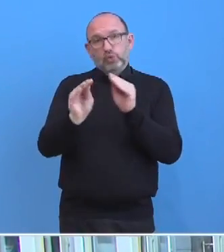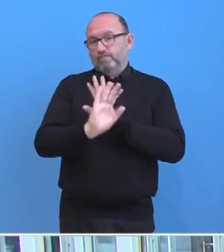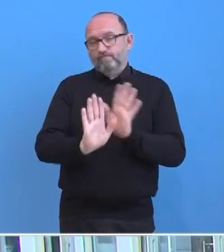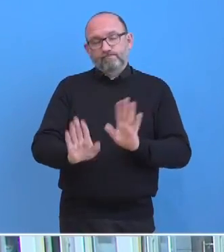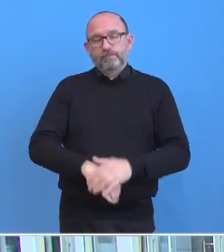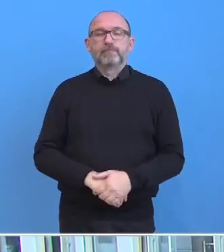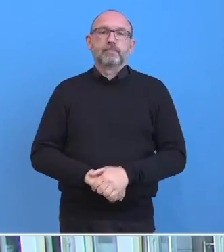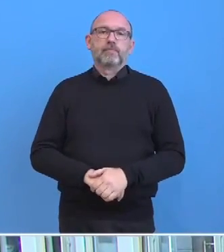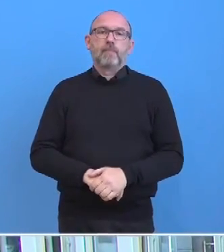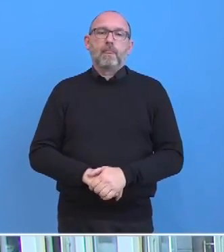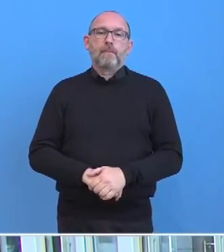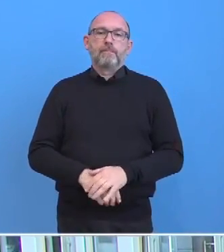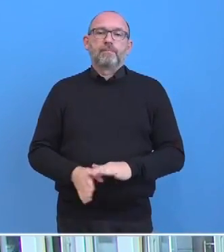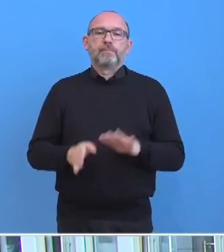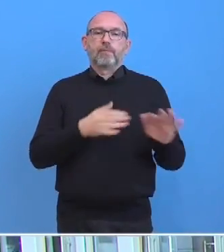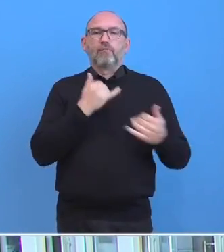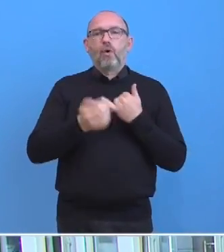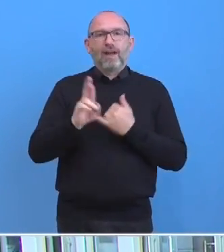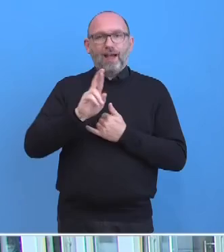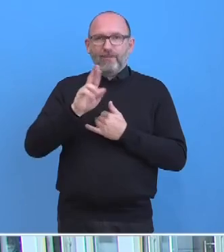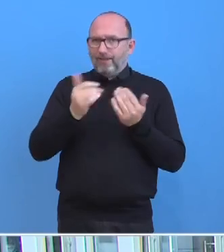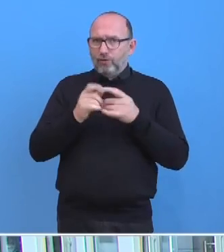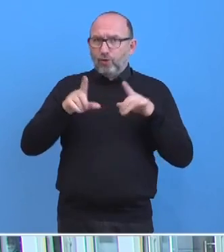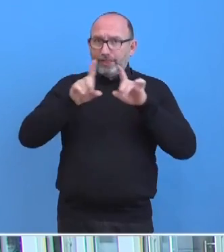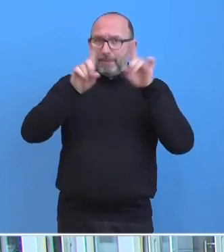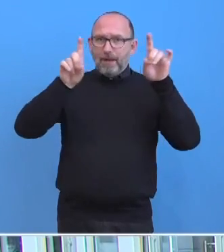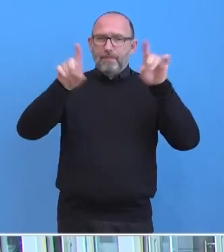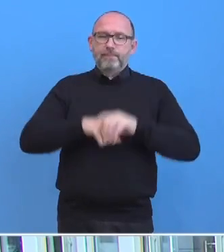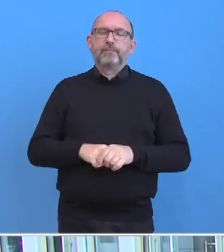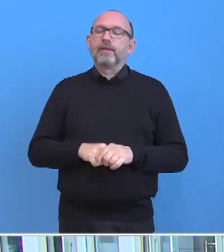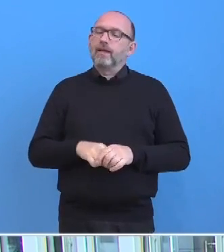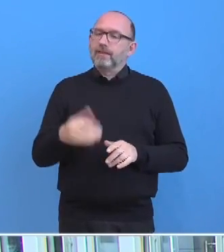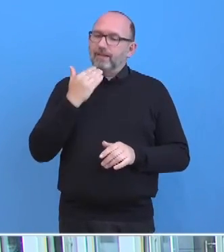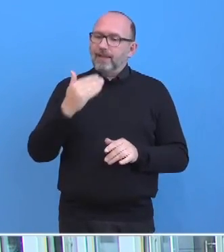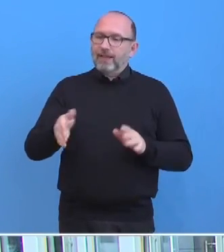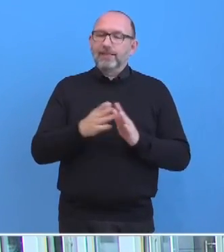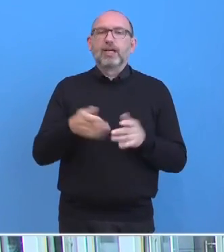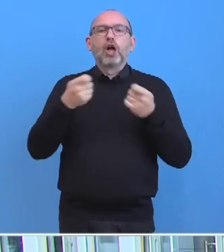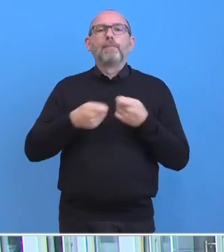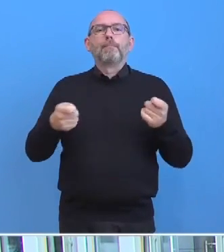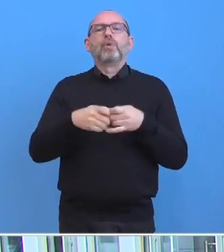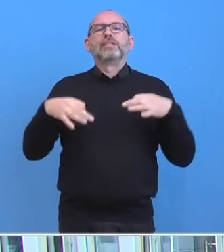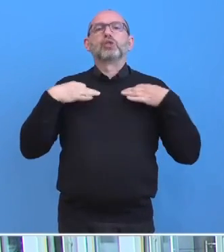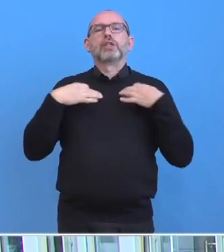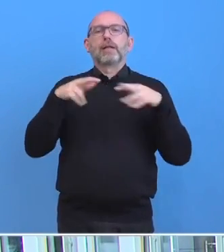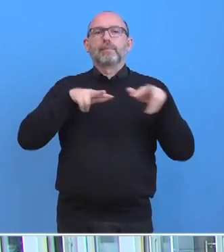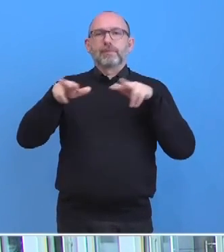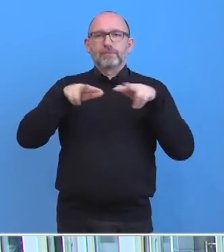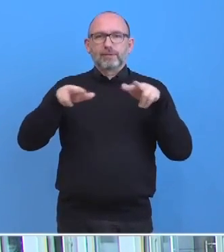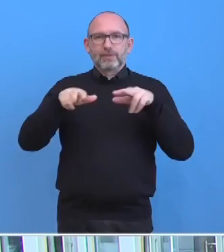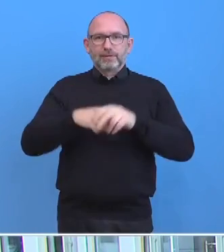Dann Frau Reifenreit mit einem neuen Thema, bitte. Ja, vielen Dank. Ich habe eine Frage an das Bundesgesundheitsministerium. Entschuldigung.